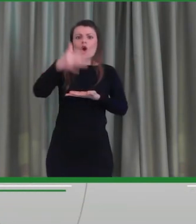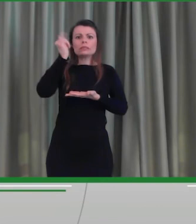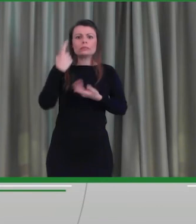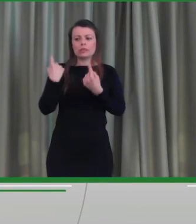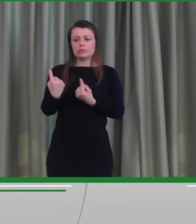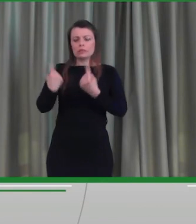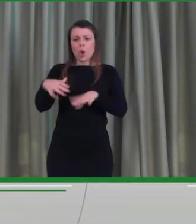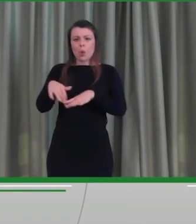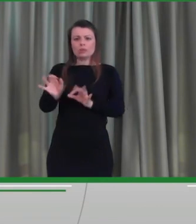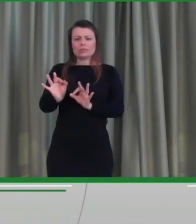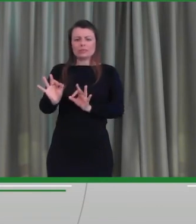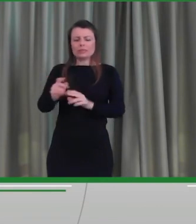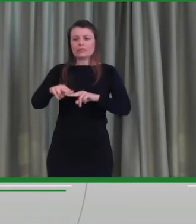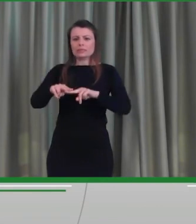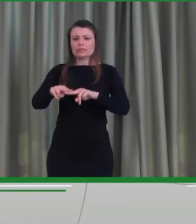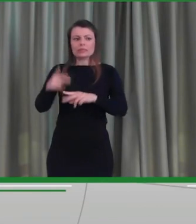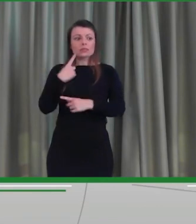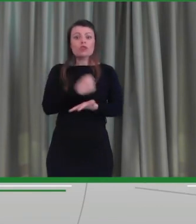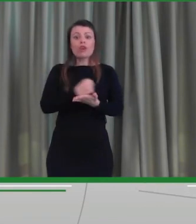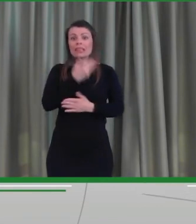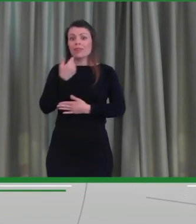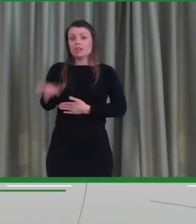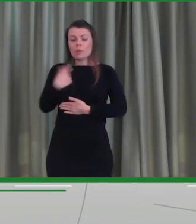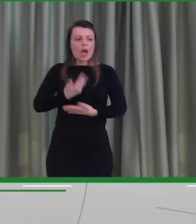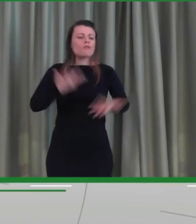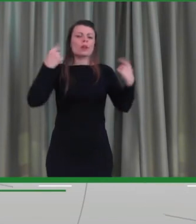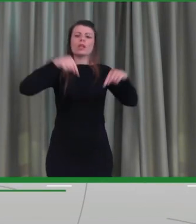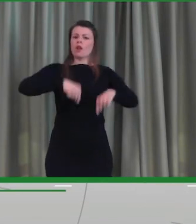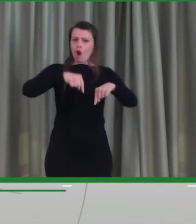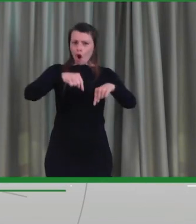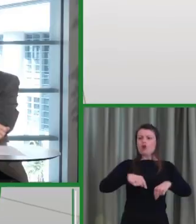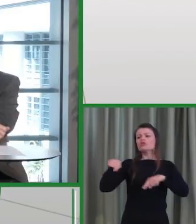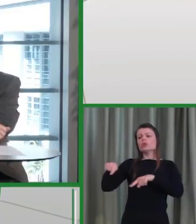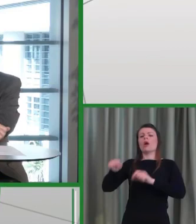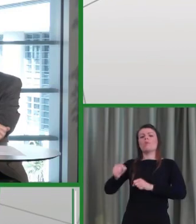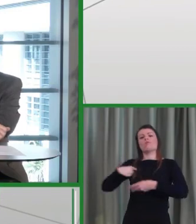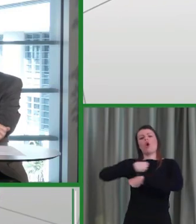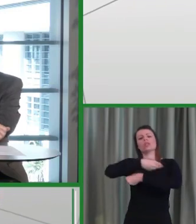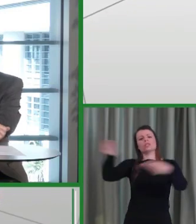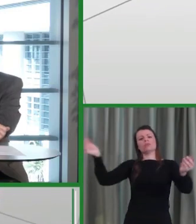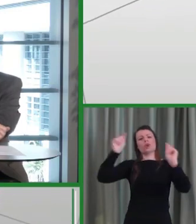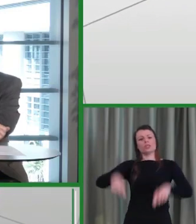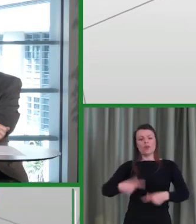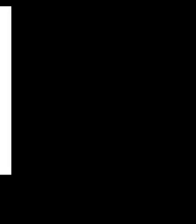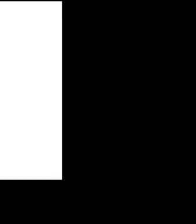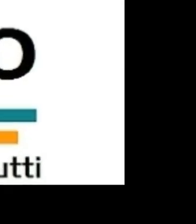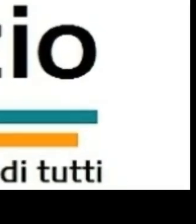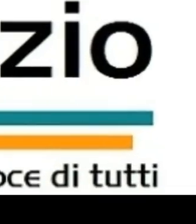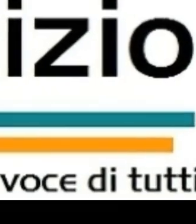mancavano di certificazione, da oggi potremmo iniziare a distribuirle. Dai che andiamo sulla strada giusta.